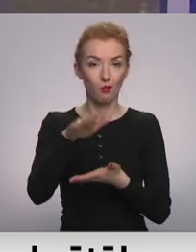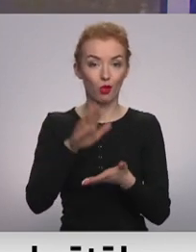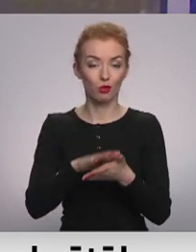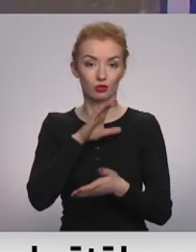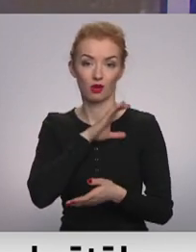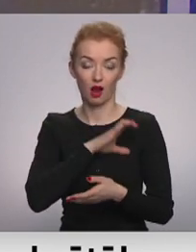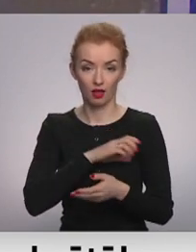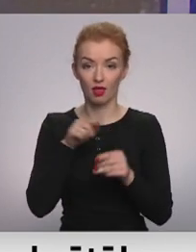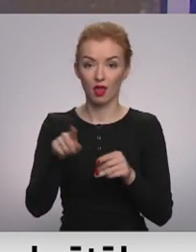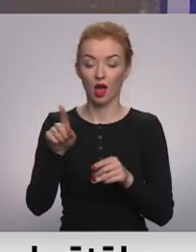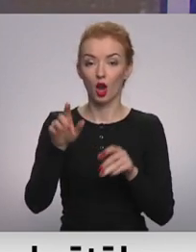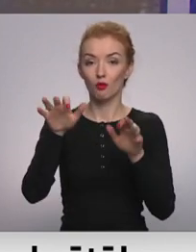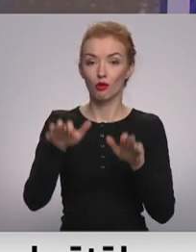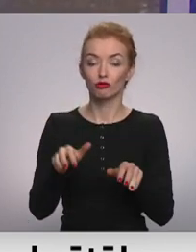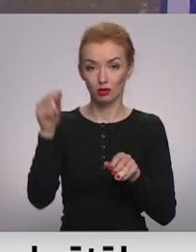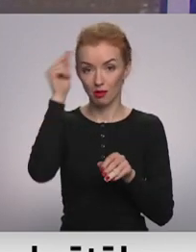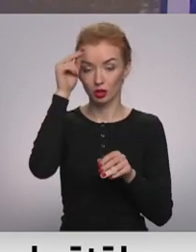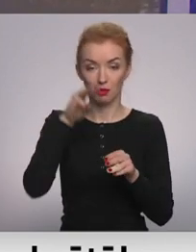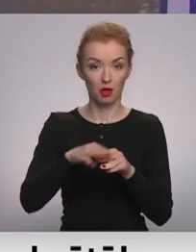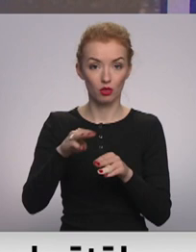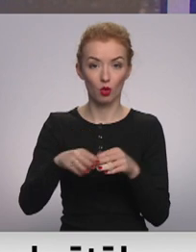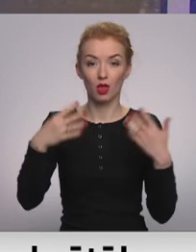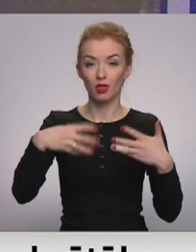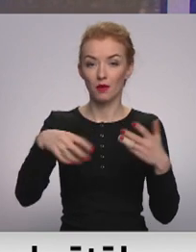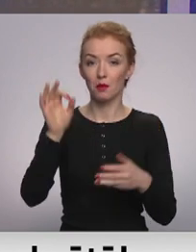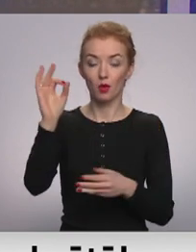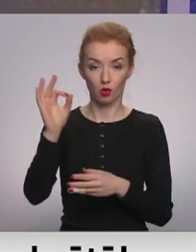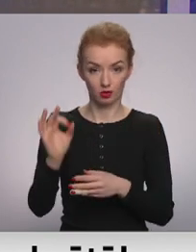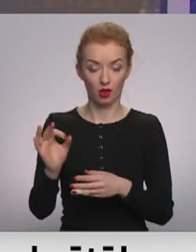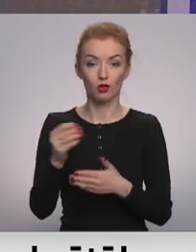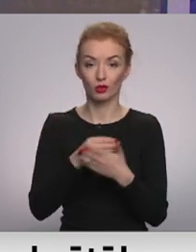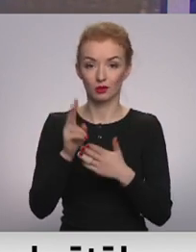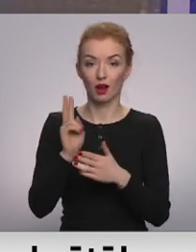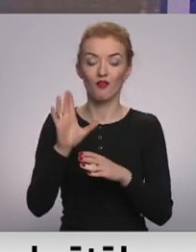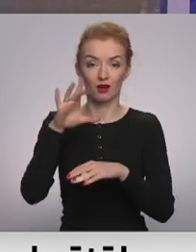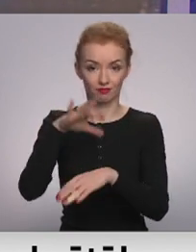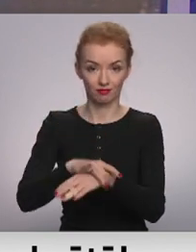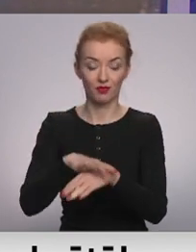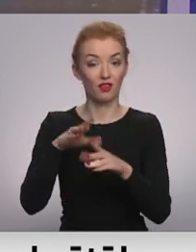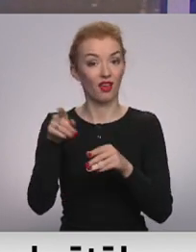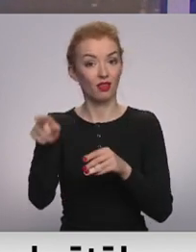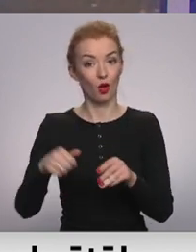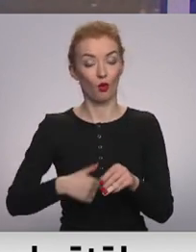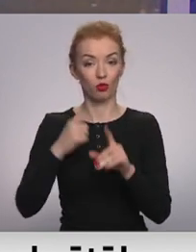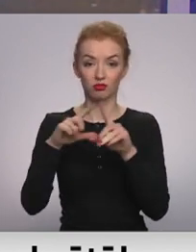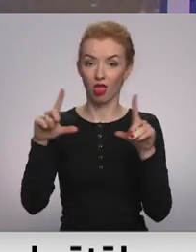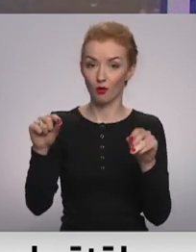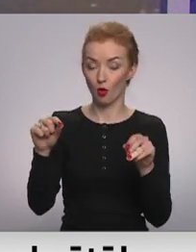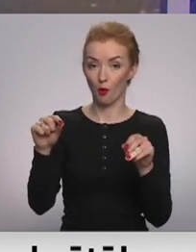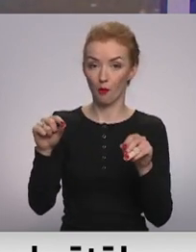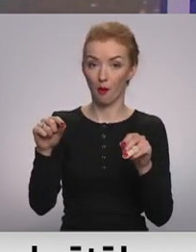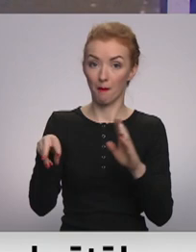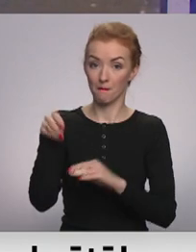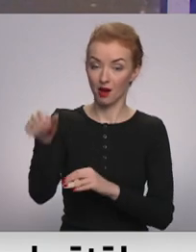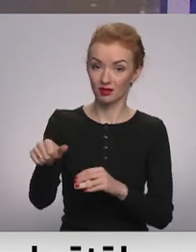mašīna mācīšanās metode, kas ar gandrīz 90% varbūtību palīdz noteikti, vai konkrētajā uzņēma algas tiek maksātas